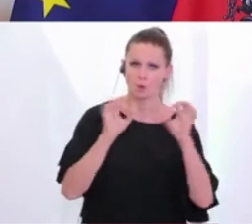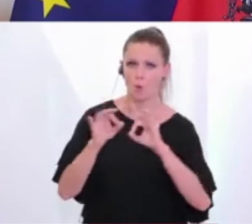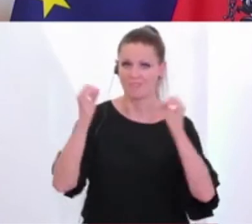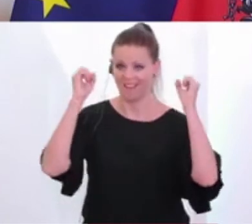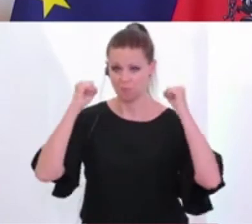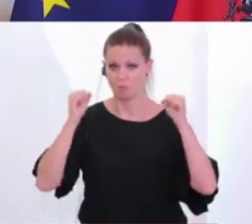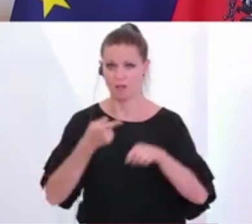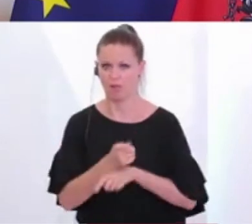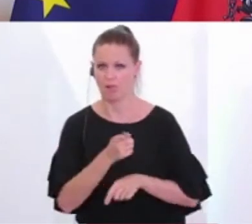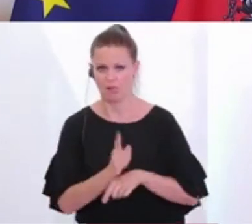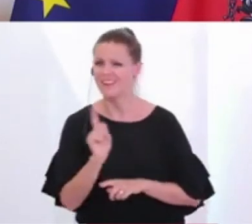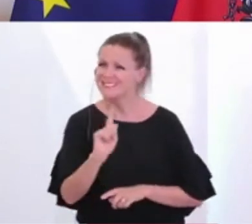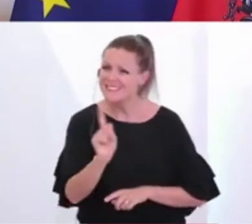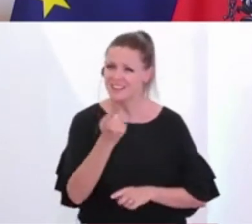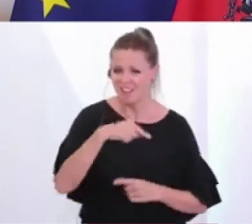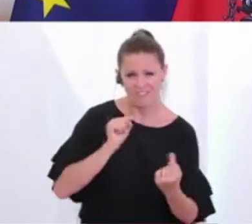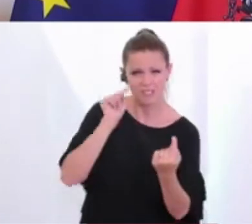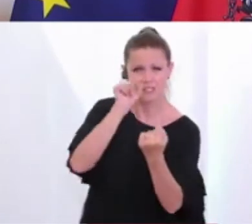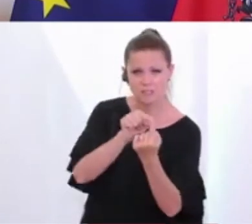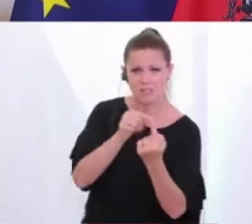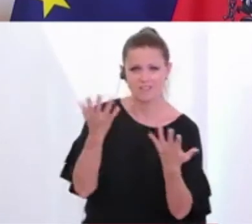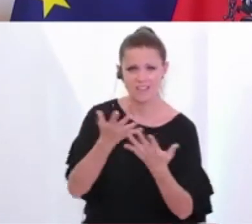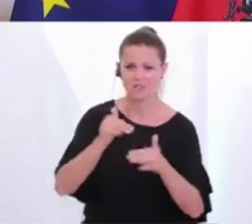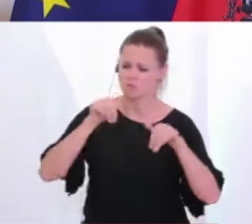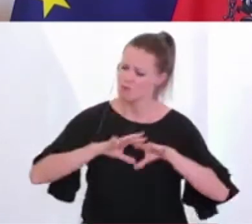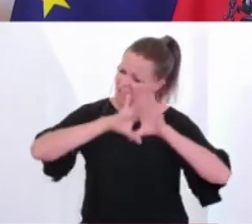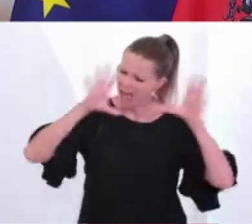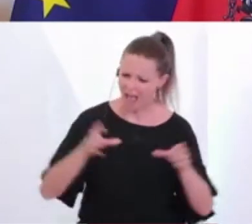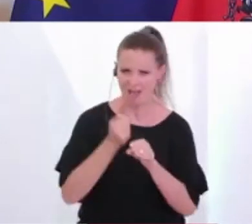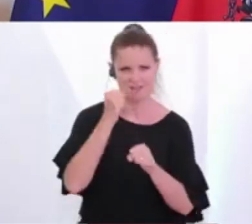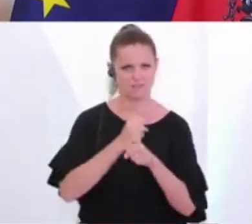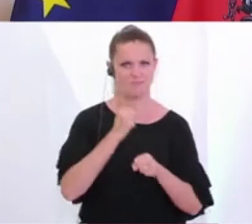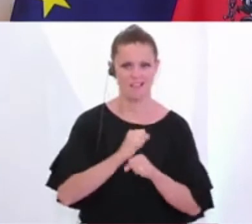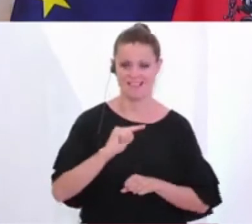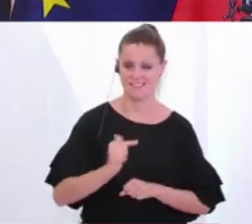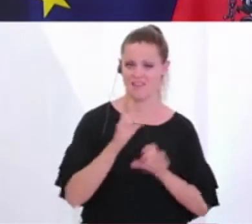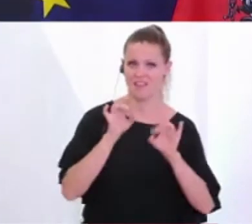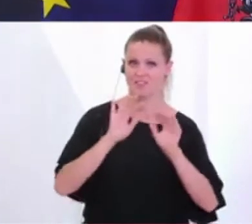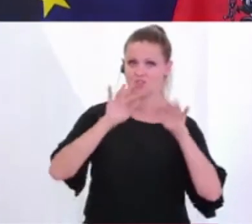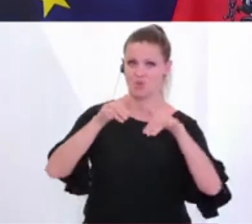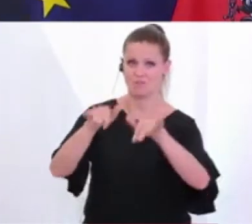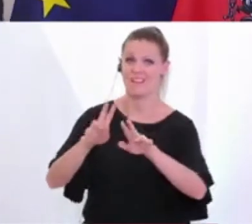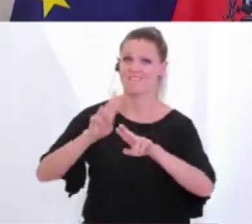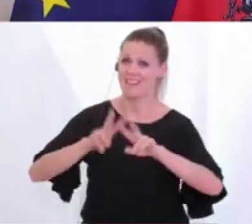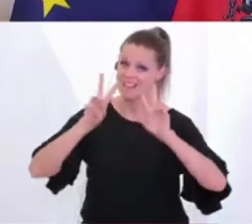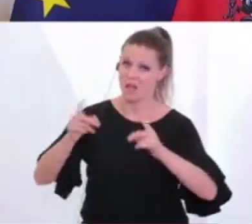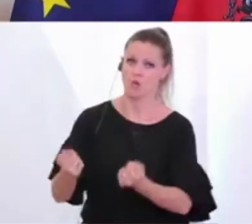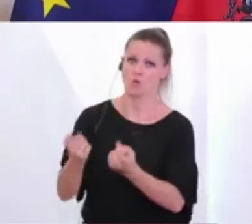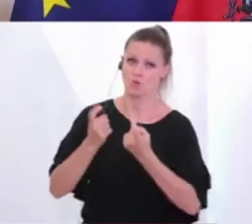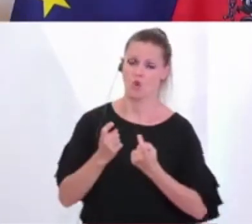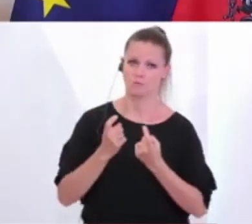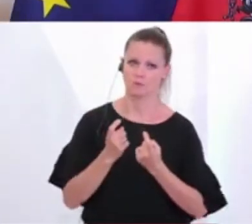als Bundesregierung, sondern dass wir danach trachten, alles dafür zu tun, dass die zweite Welle, wenn sie denn kommen sollte,